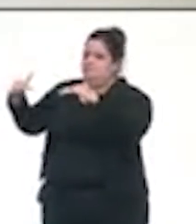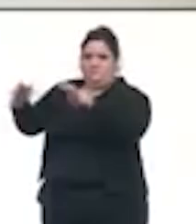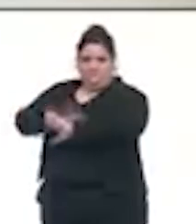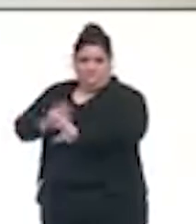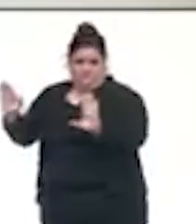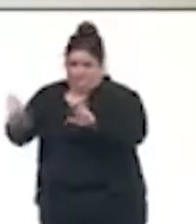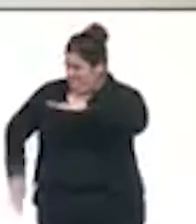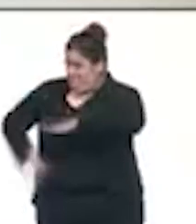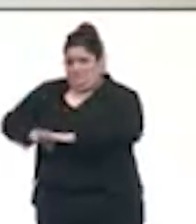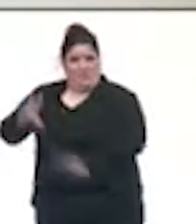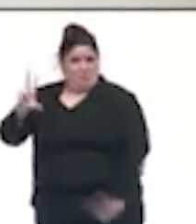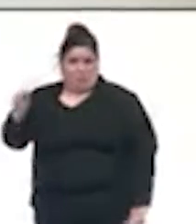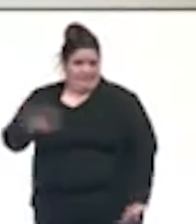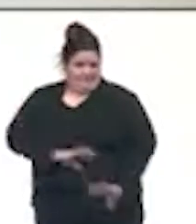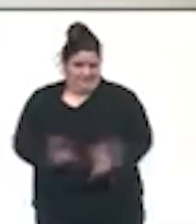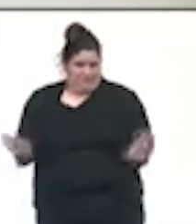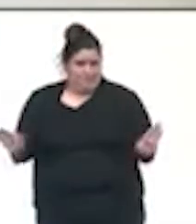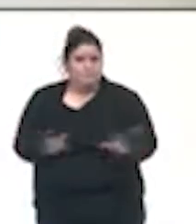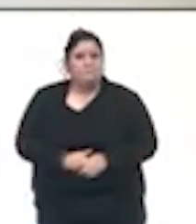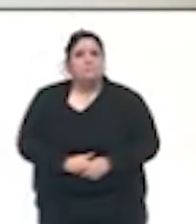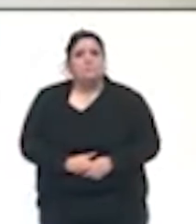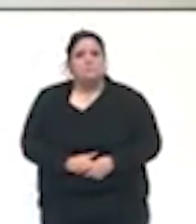respecter cette jauge de 30 personnes.